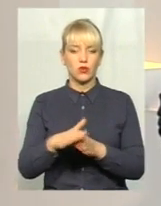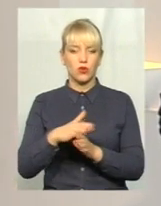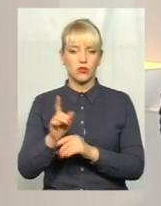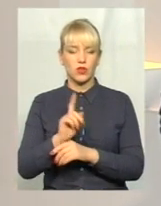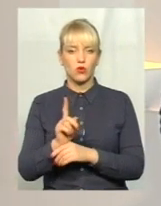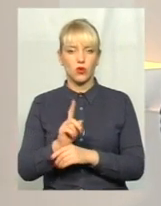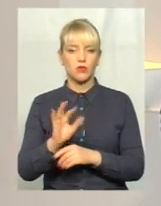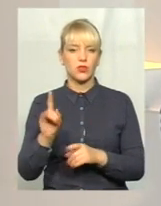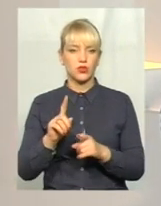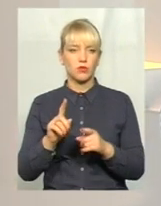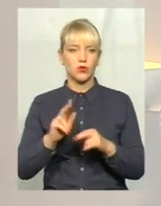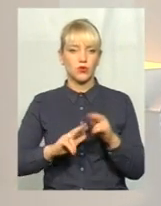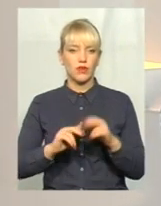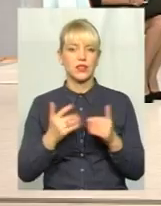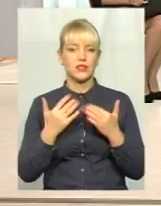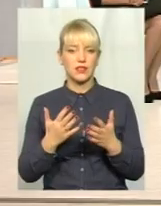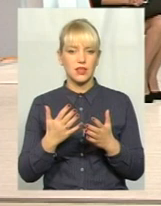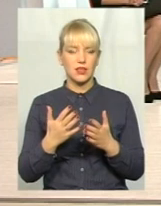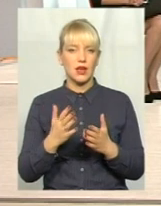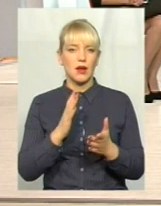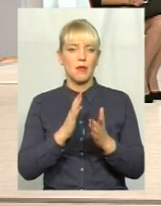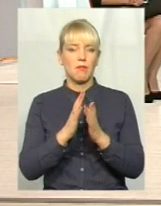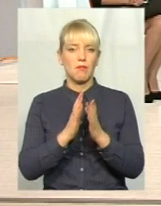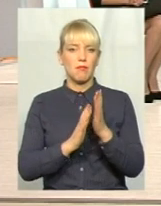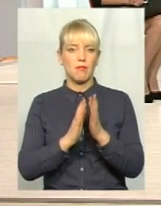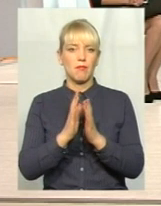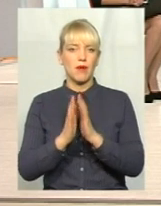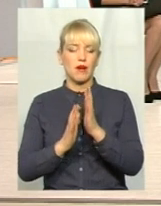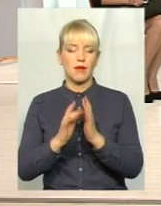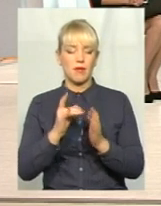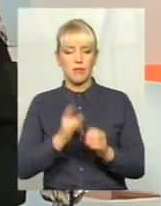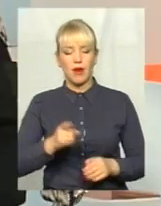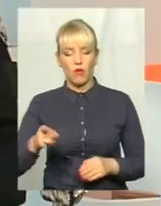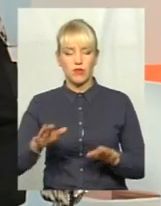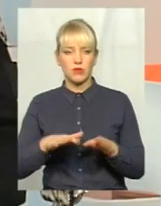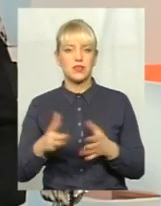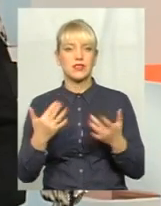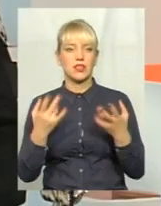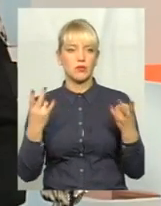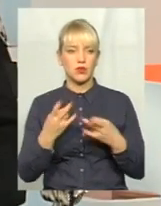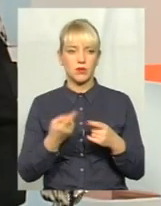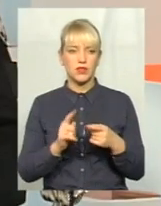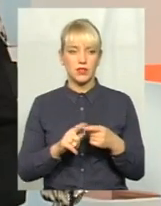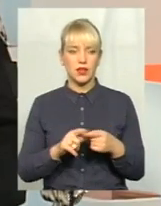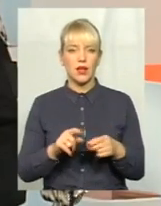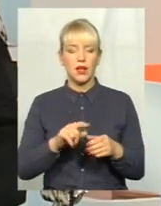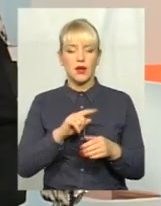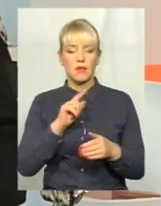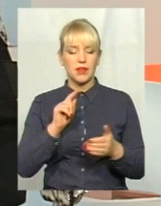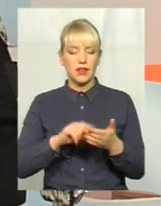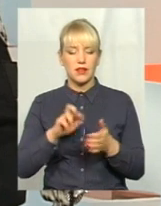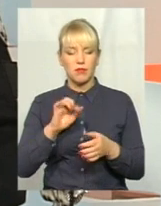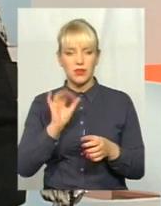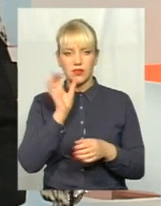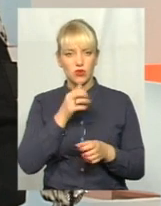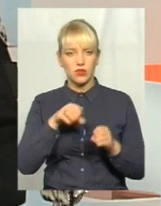паркоміст, скільки потрібно? Ну, мабуть, це питання би дуже серйозно вирішилося, якби забудовники